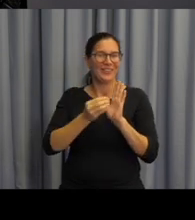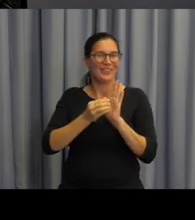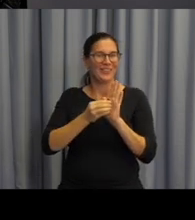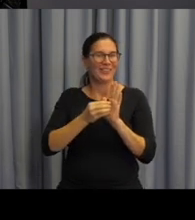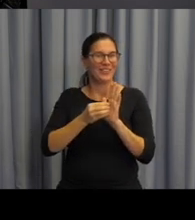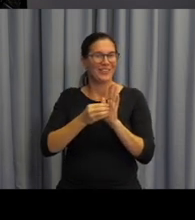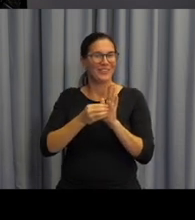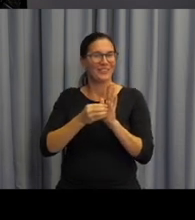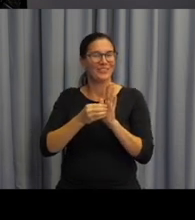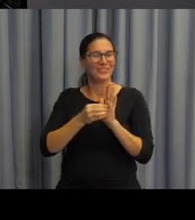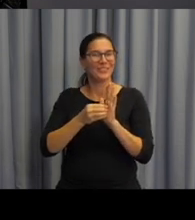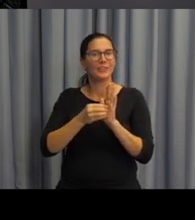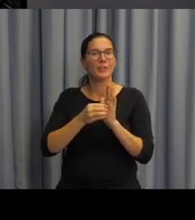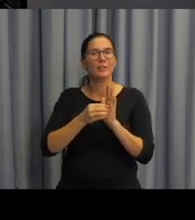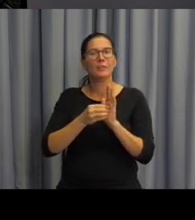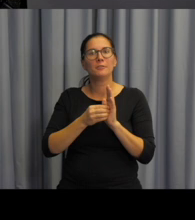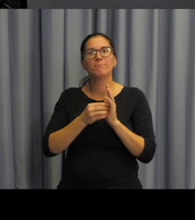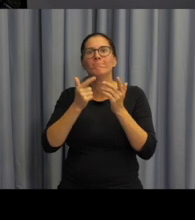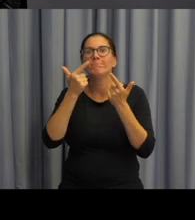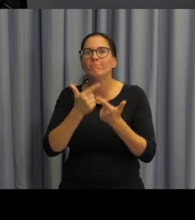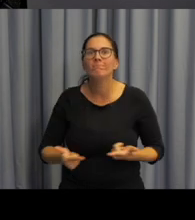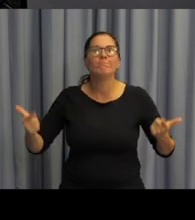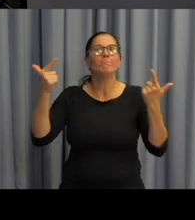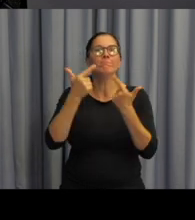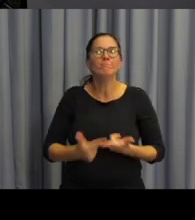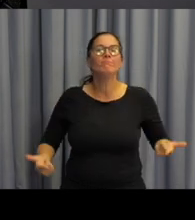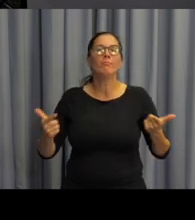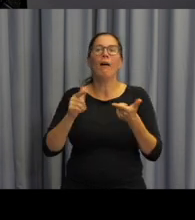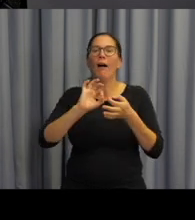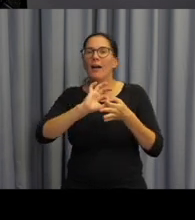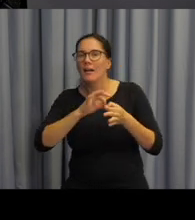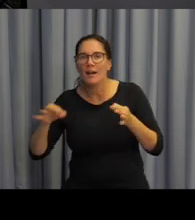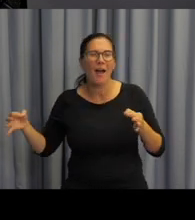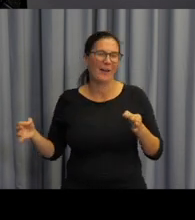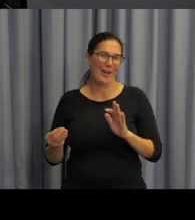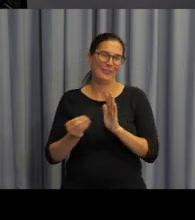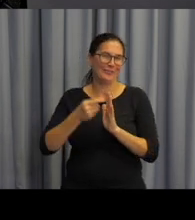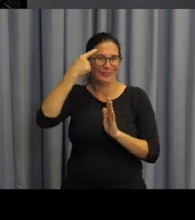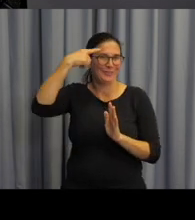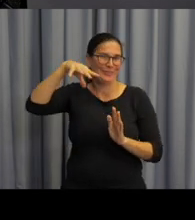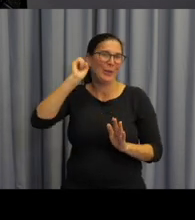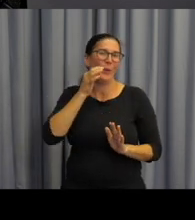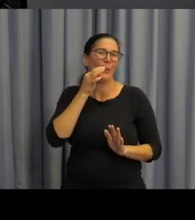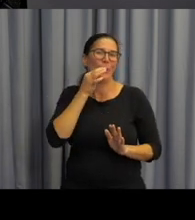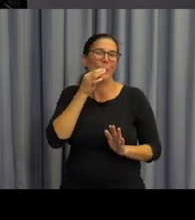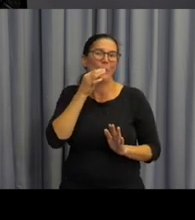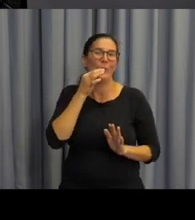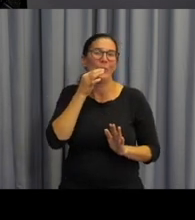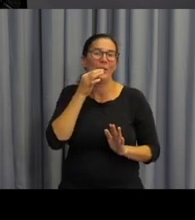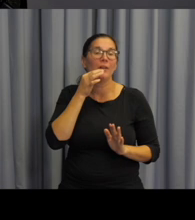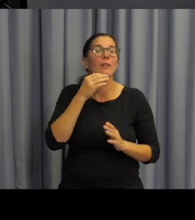abychom je uváděli do toho poměrně složitého systému češtiny, tak je jednoduše